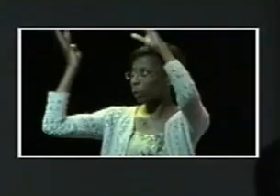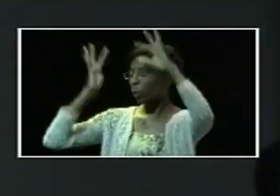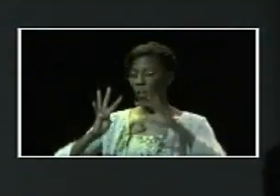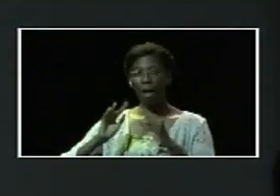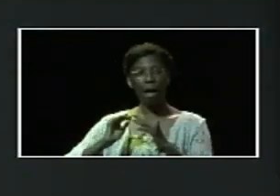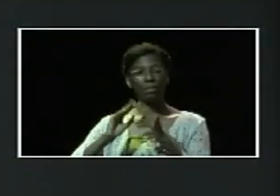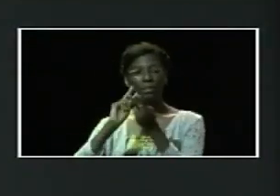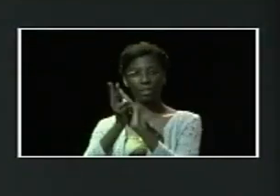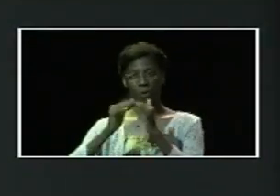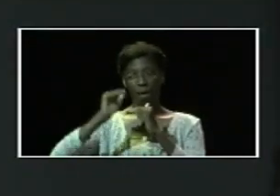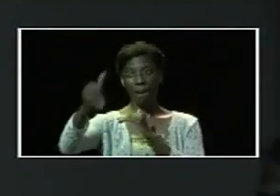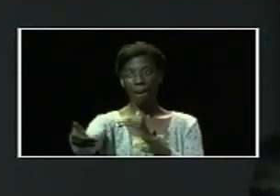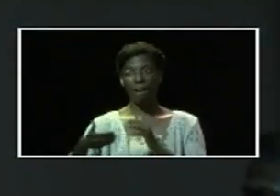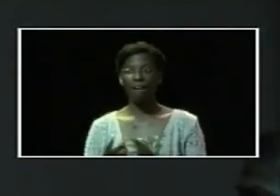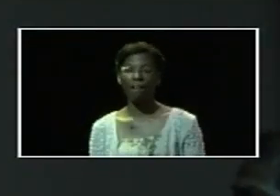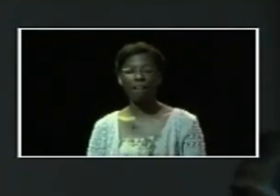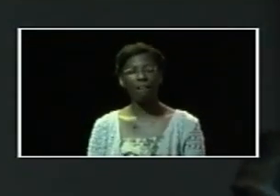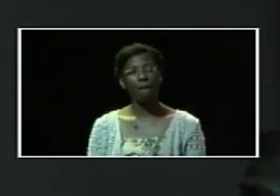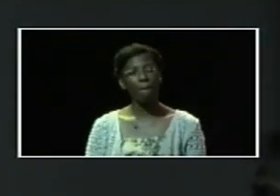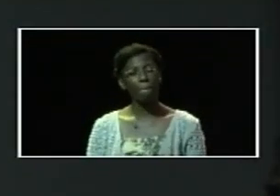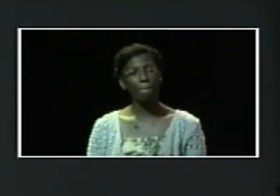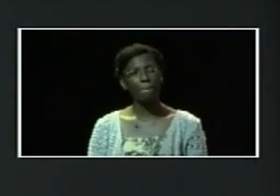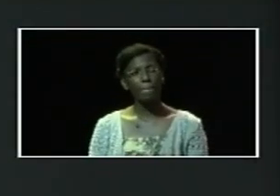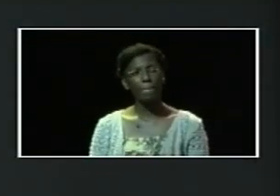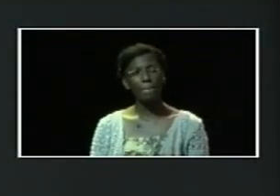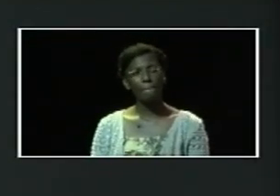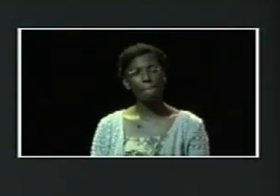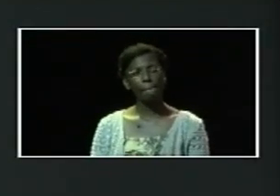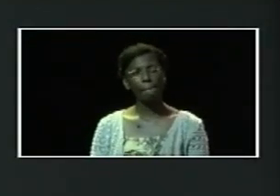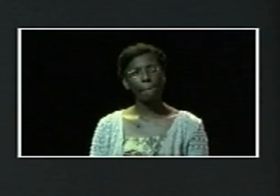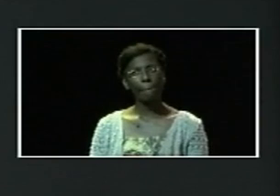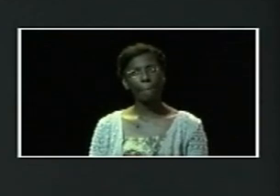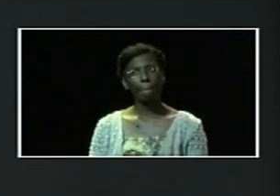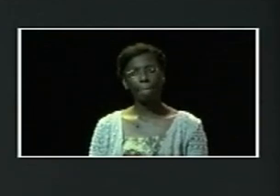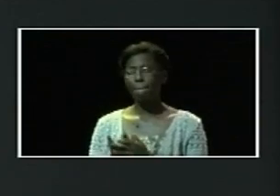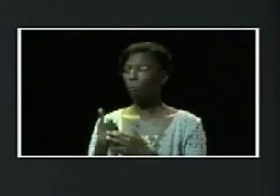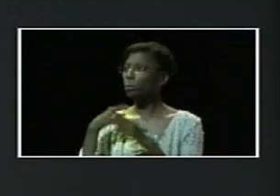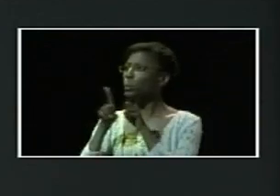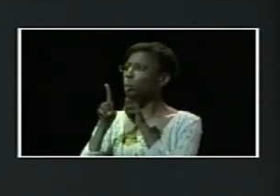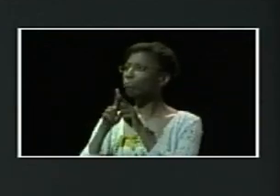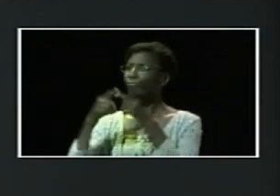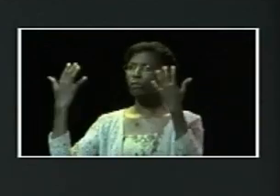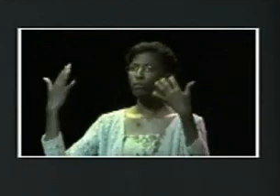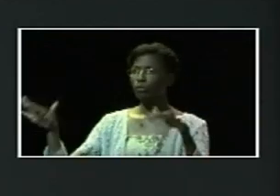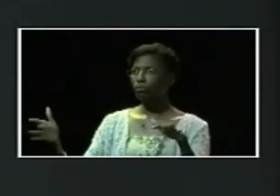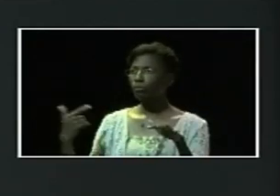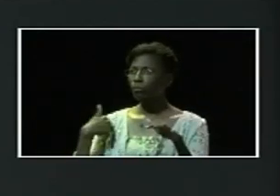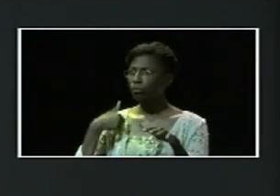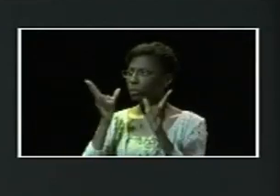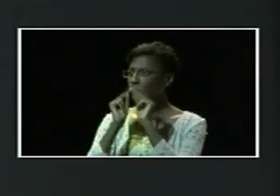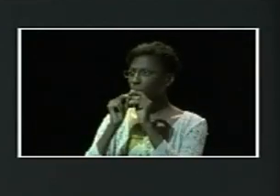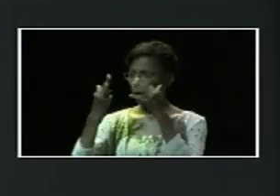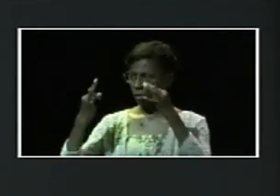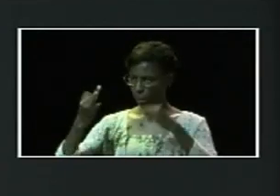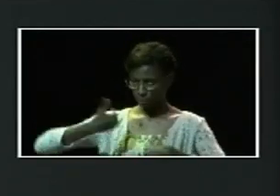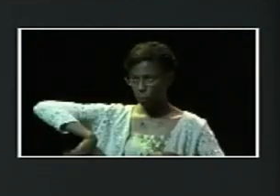Nous avons déjà fait état du fait que nous soyons